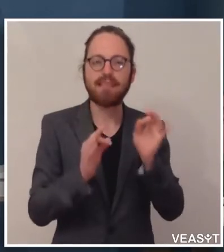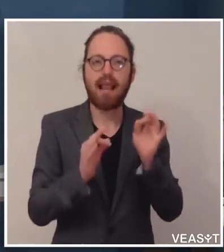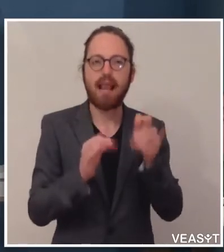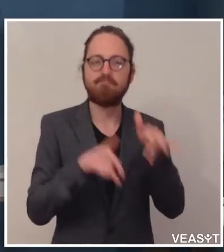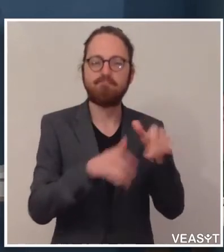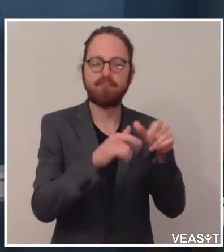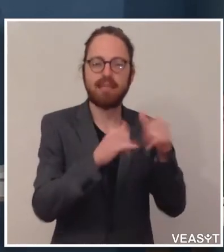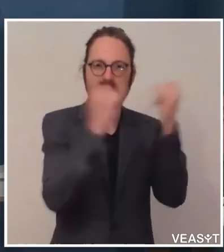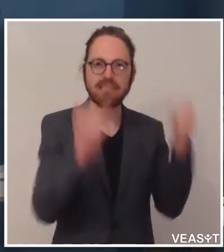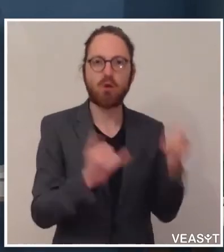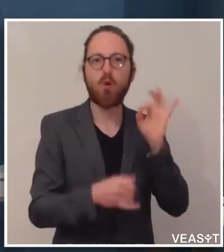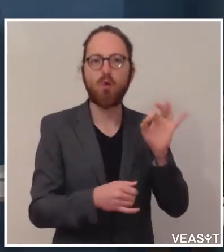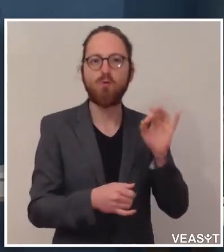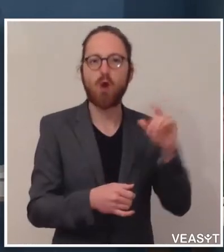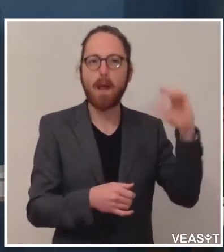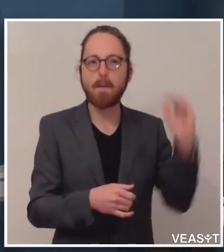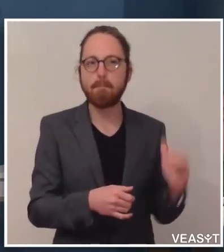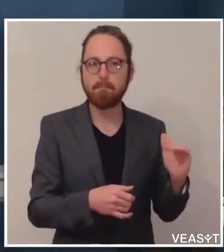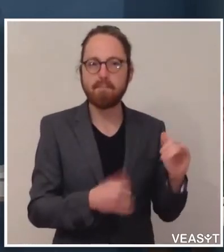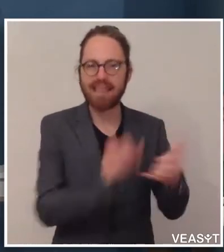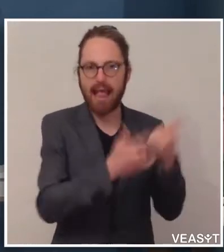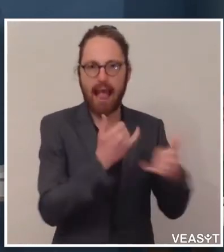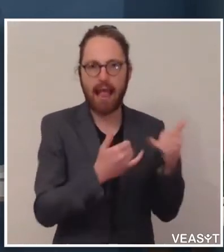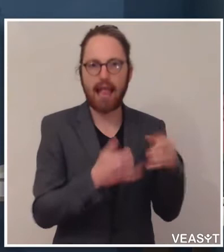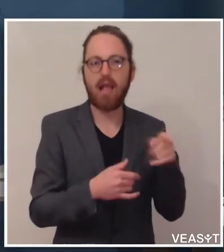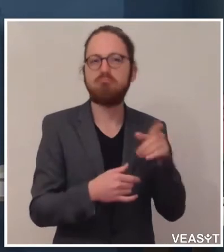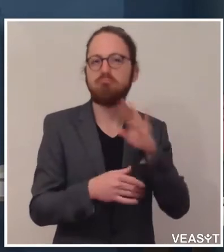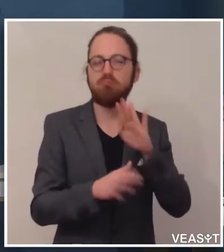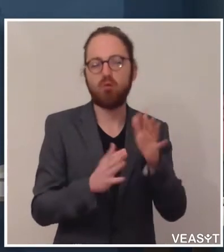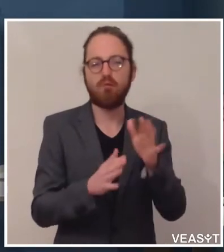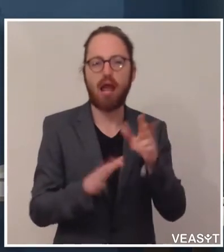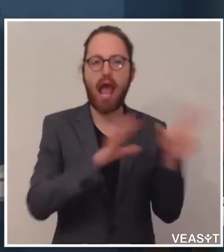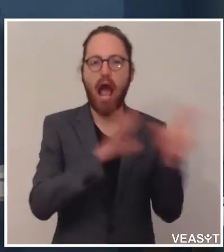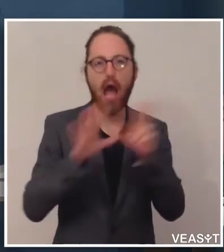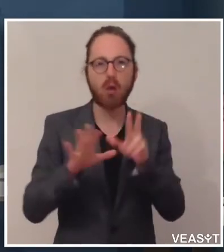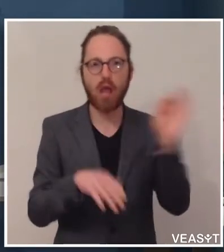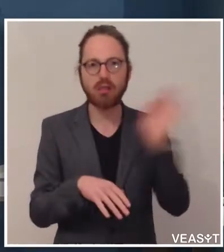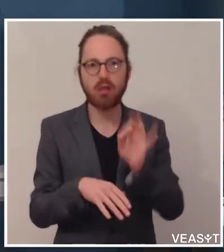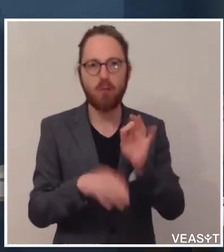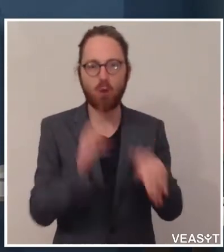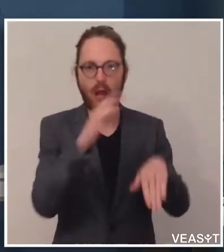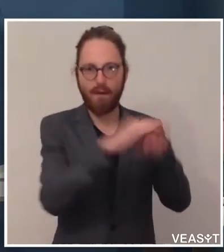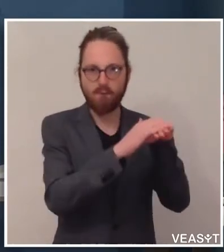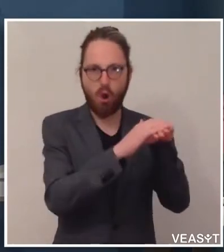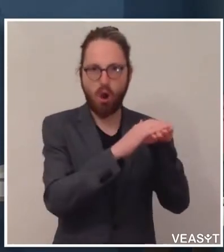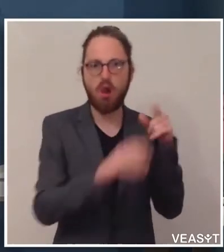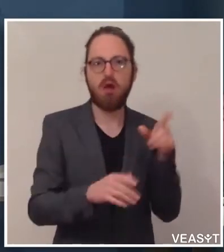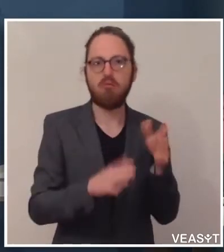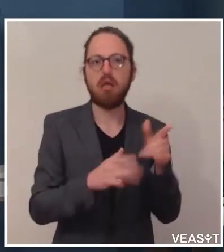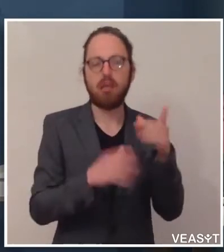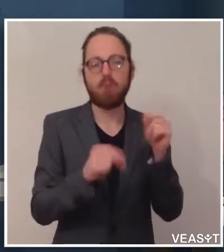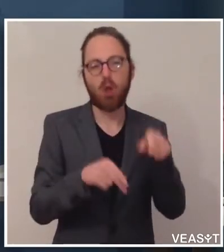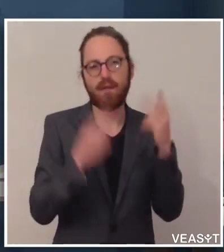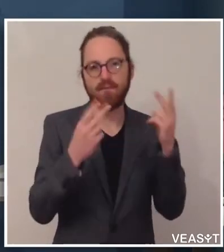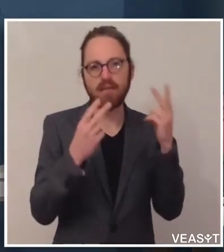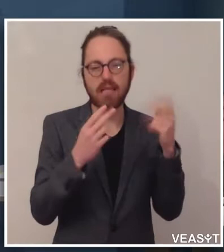Auch dort sind, die sind im Schnitt bis zu 88 Prozent ausgelastet. Das sind wichtige Maßnahmen für Kinder